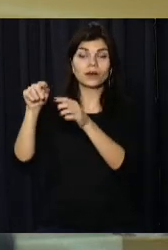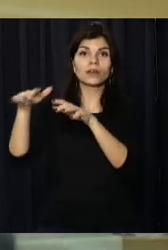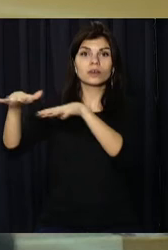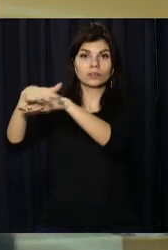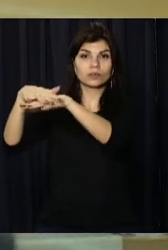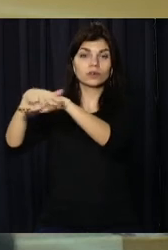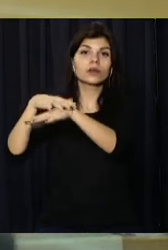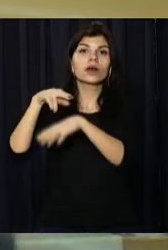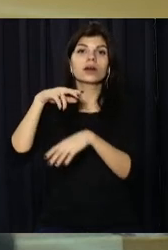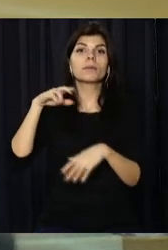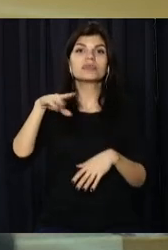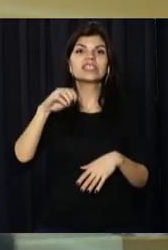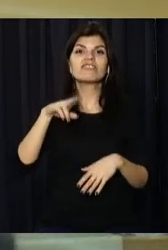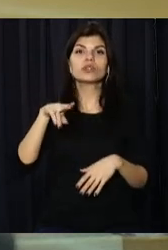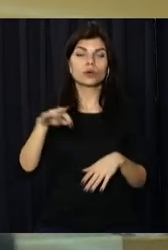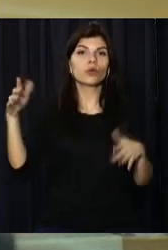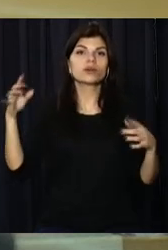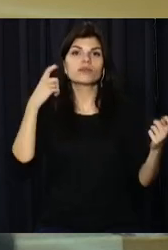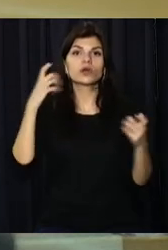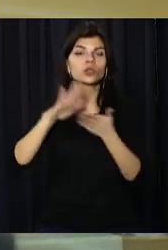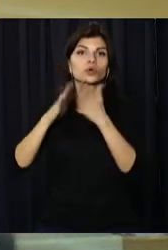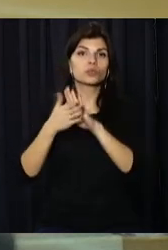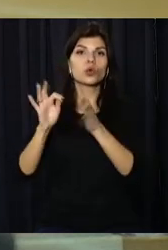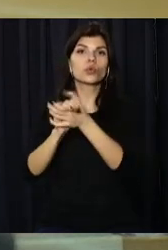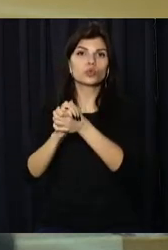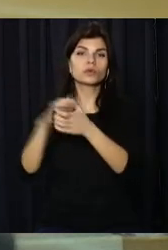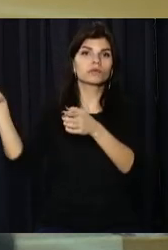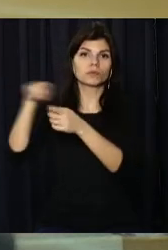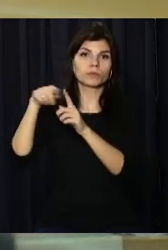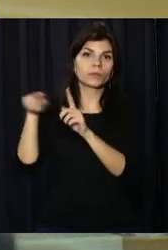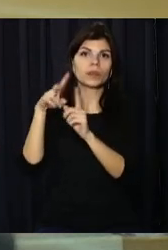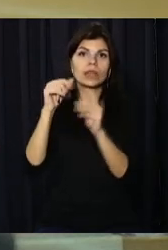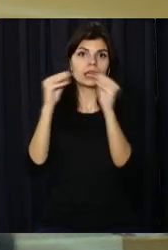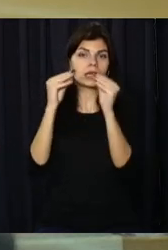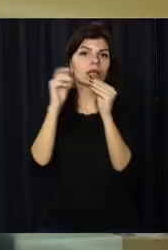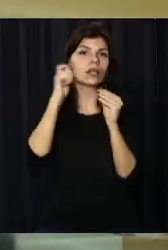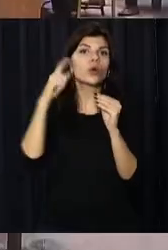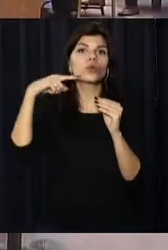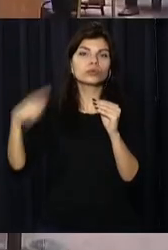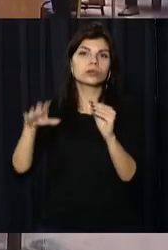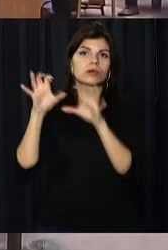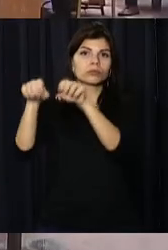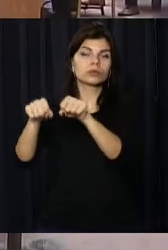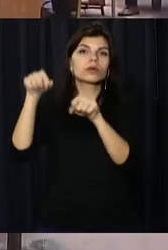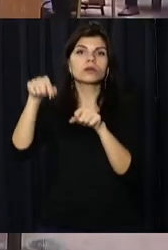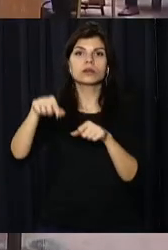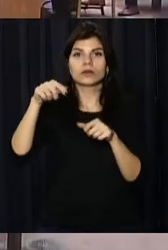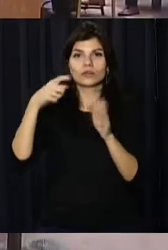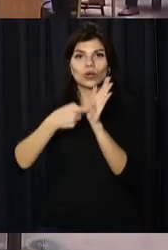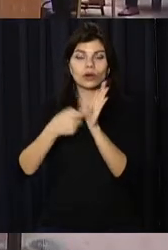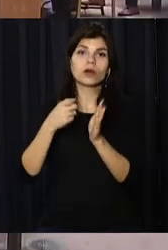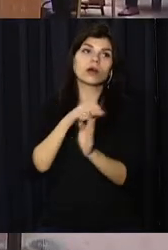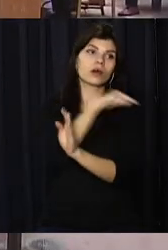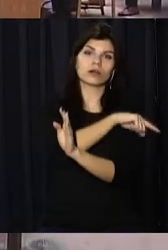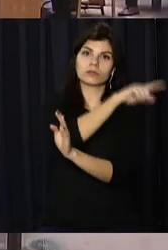І наразі псевдореспубліки вже ратифікували договір про дружбу та співпрацю строком на 10 років. Провідні країни світу засуджують